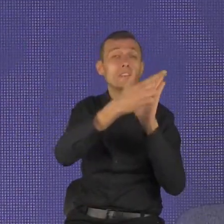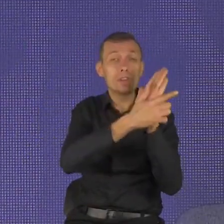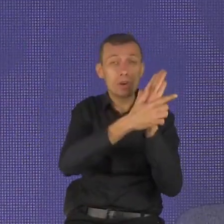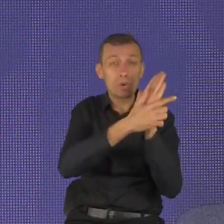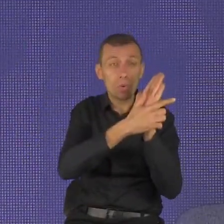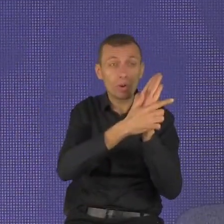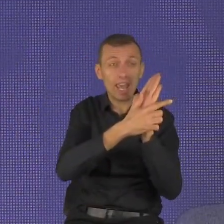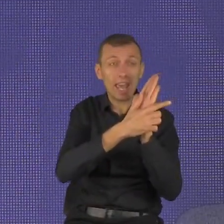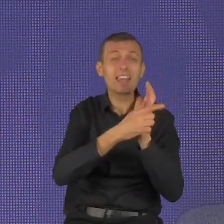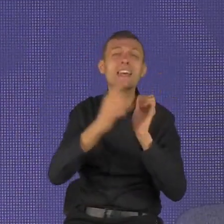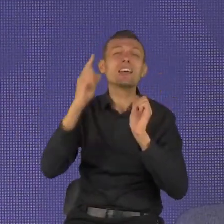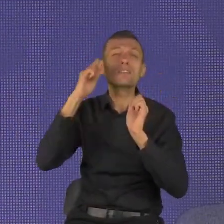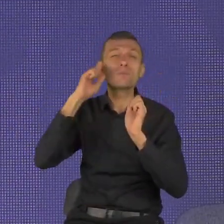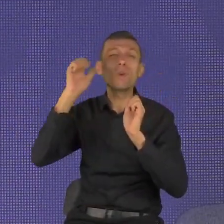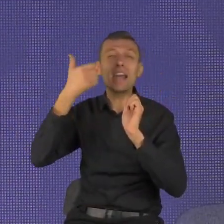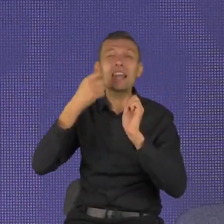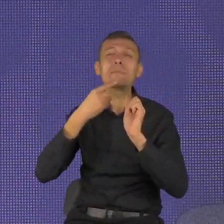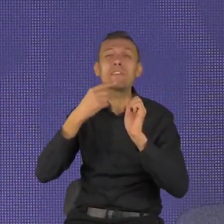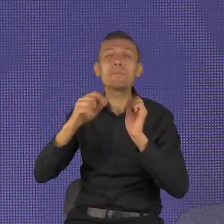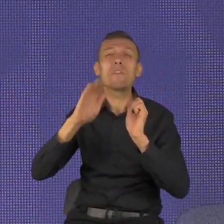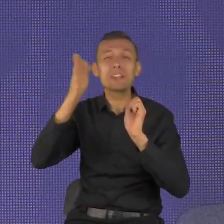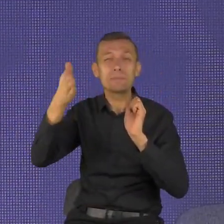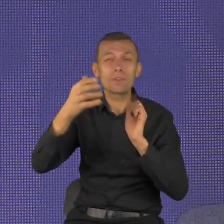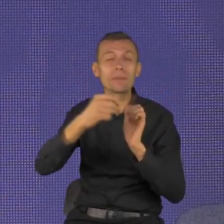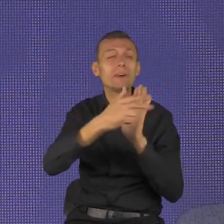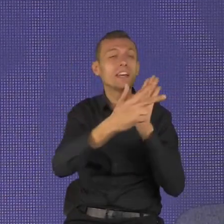bądź posłuszny czwartemu przykazaniu.